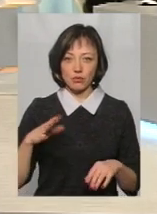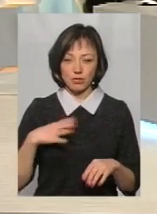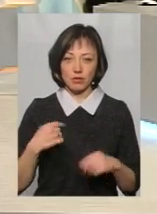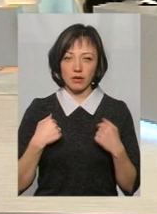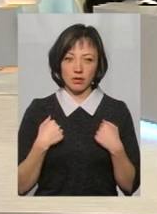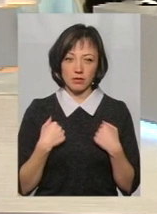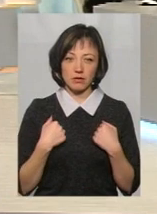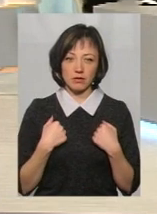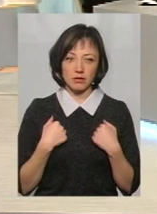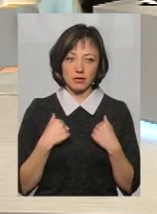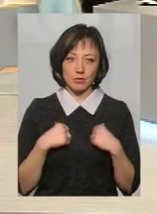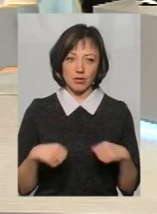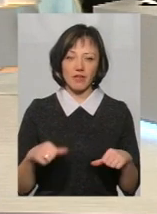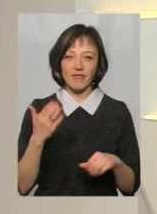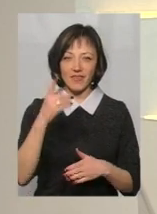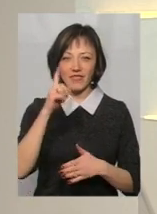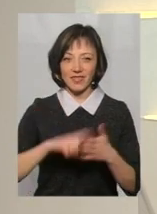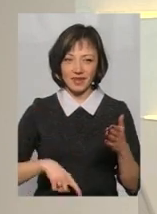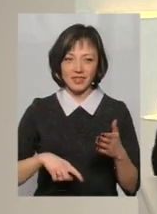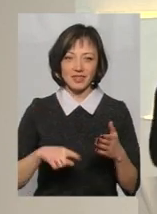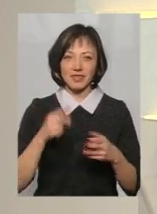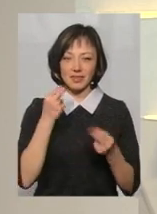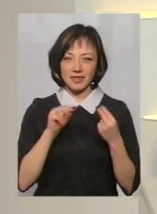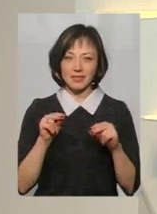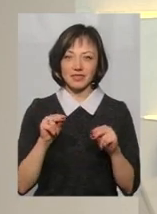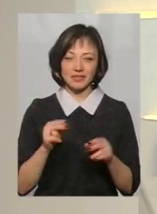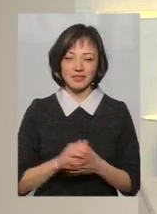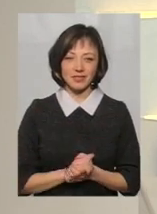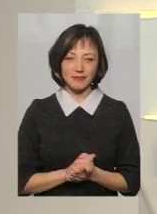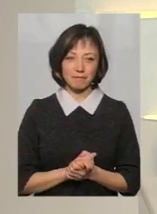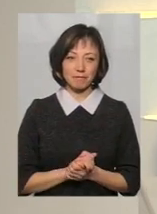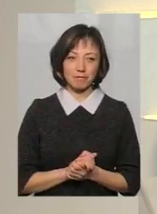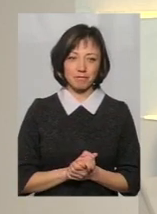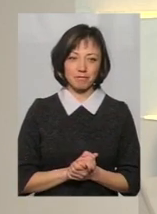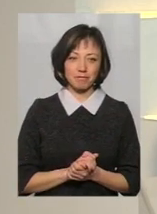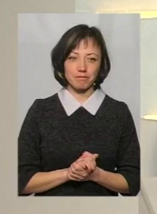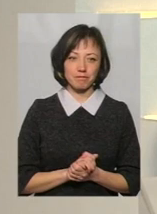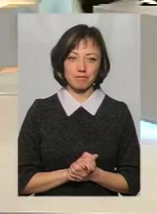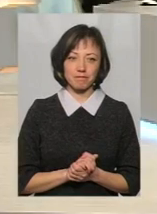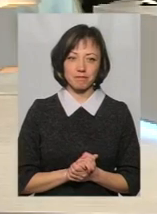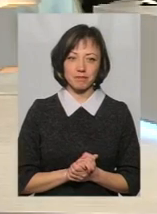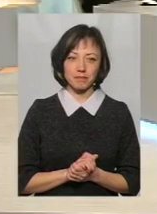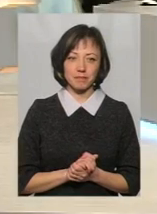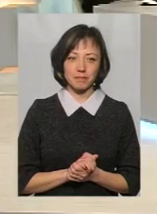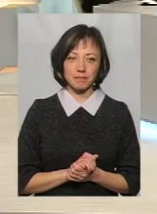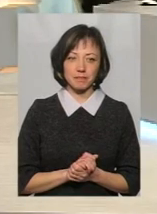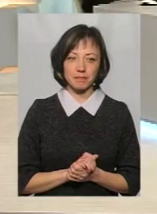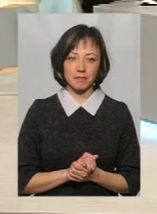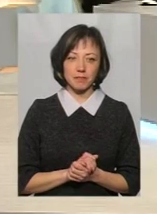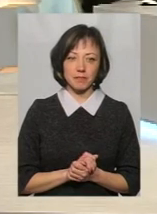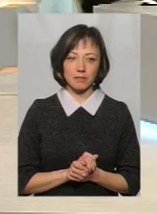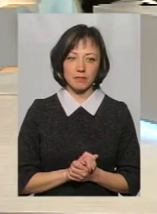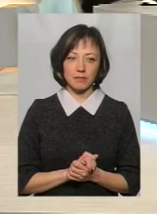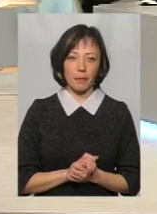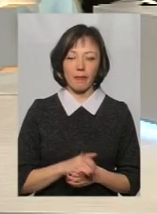я... Ні, ну, ви вірили в краще. що мав робити, все. Так, ага. Тобто, ну, не було там